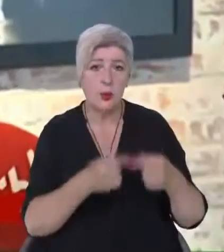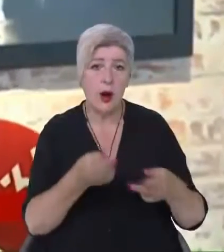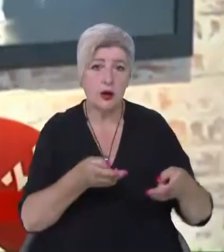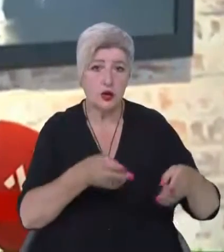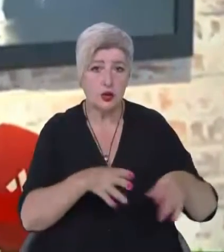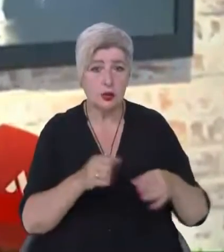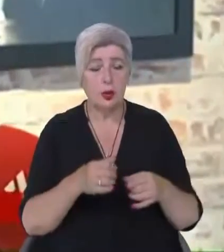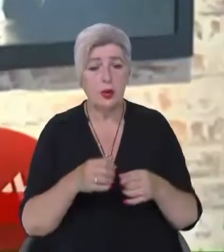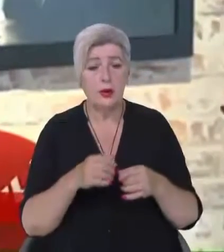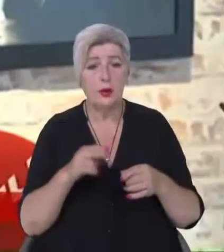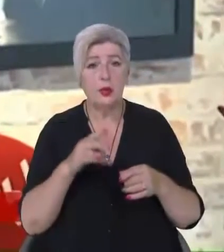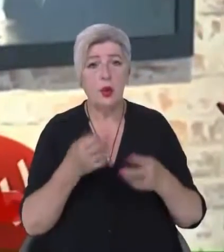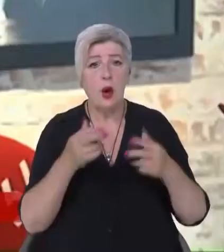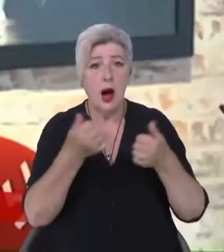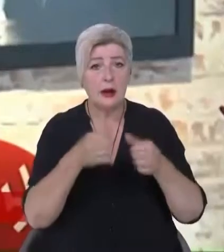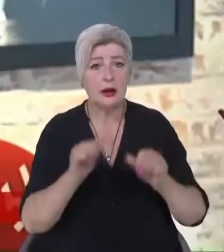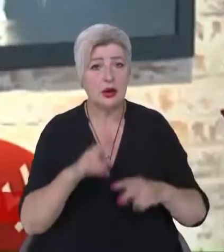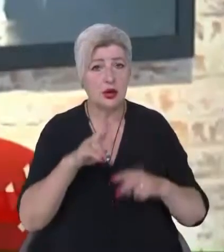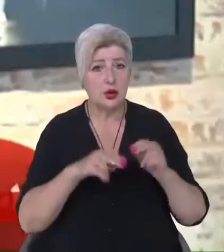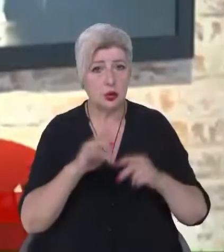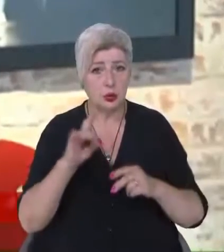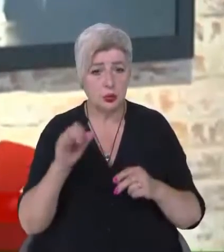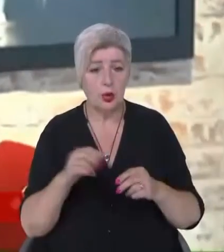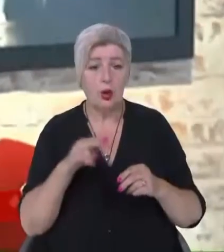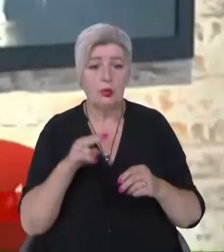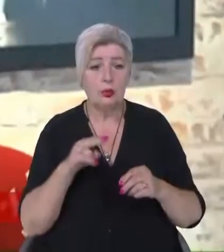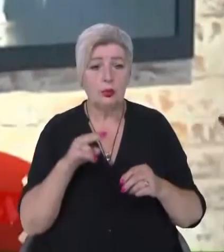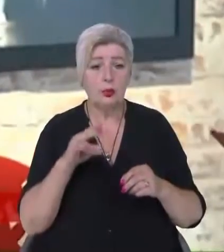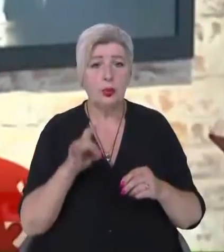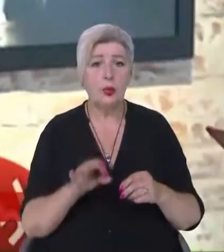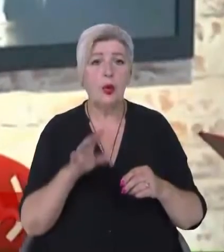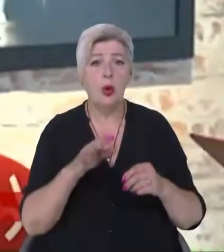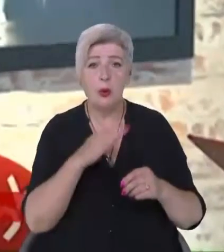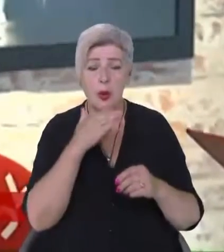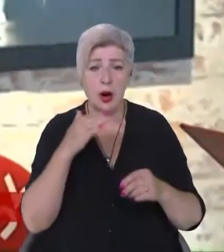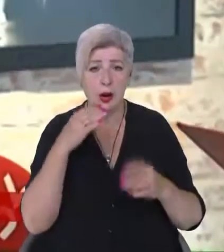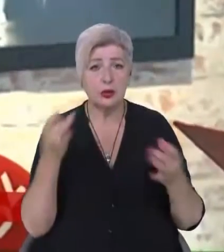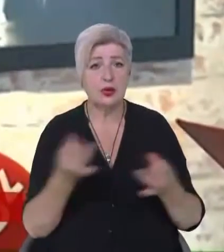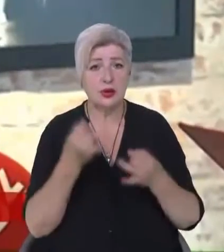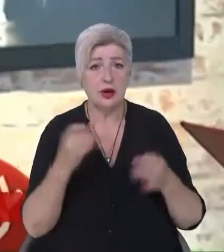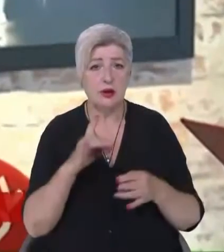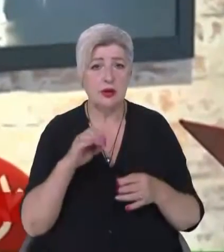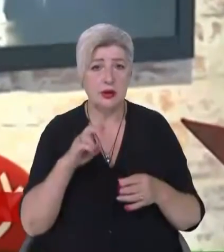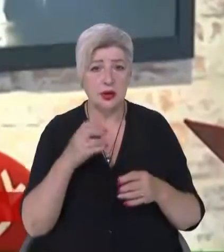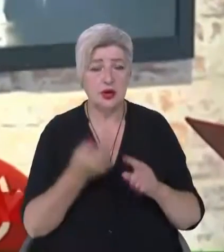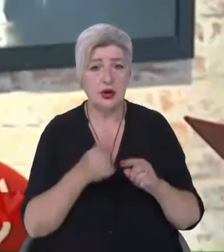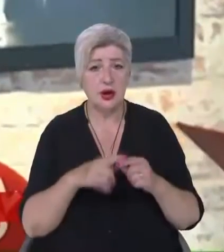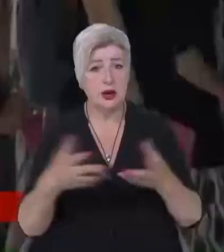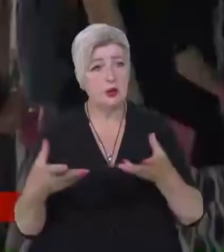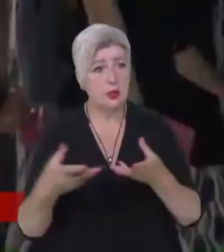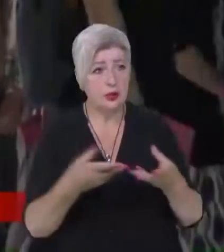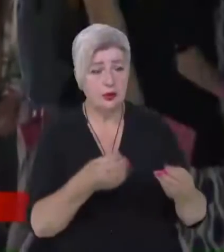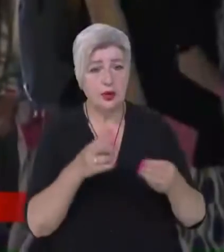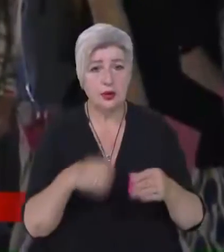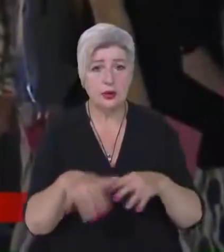культурну інфраструктуру, про архітектуру, про багато цікавих речей, які впливають як на соціум, так